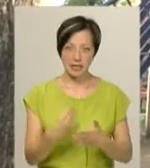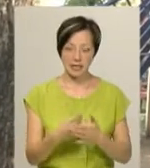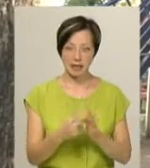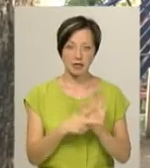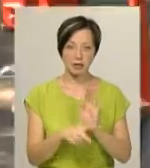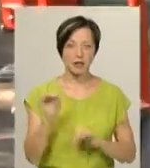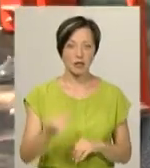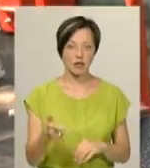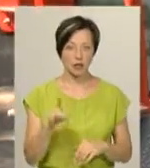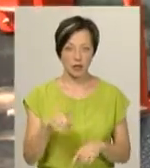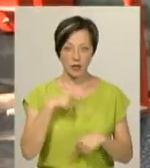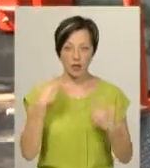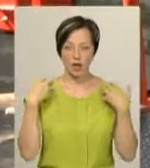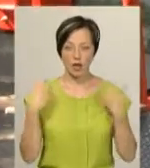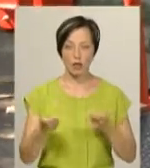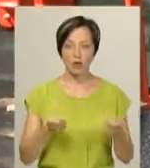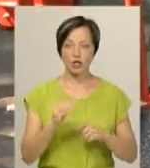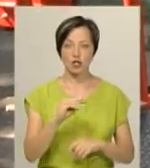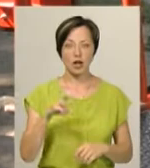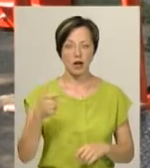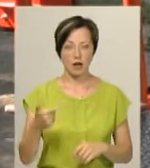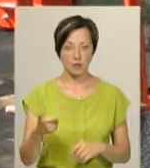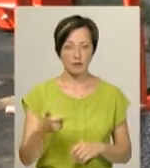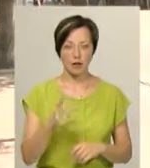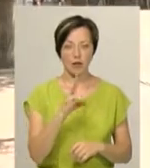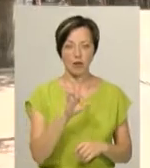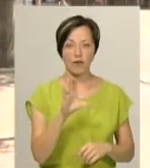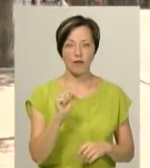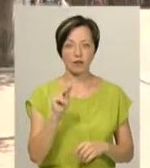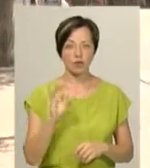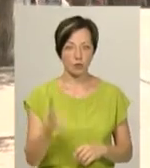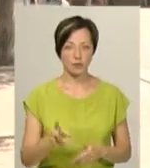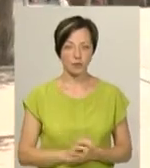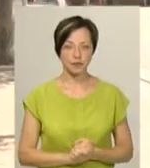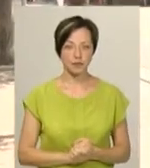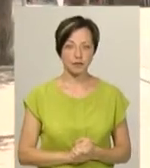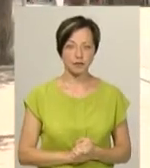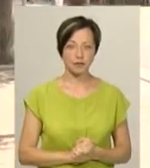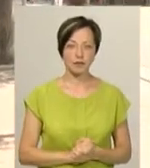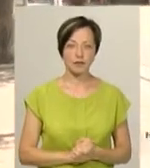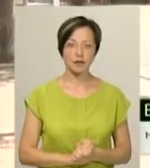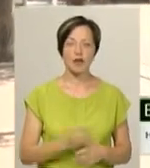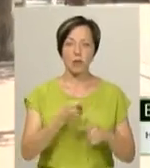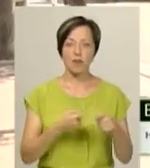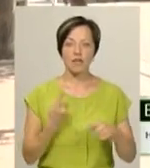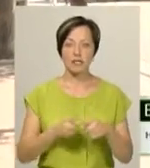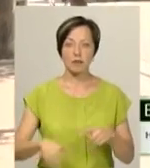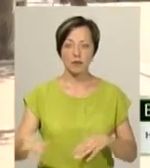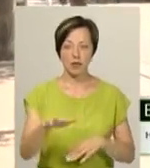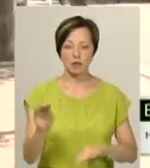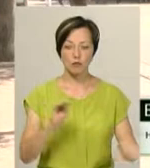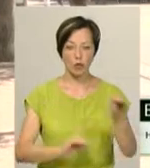80 тисяч гривень, каже начальник управління житово-комунального господарства Хмельницької міської ради Василь Новачок. «Половина з цих майданчиків